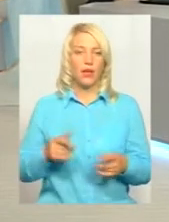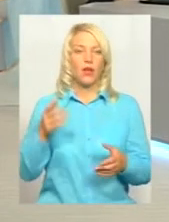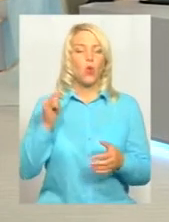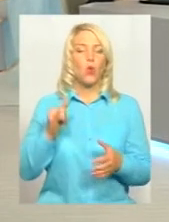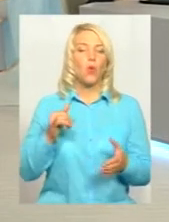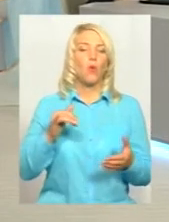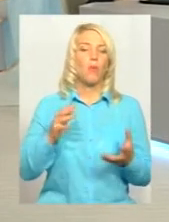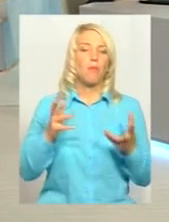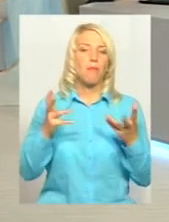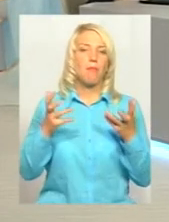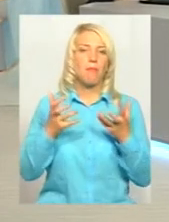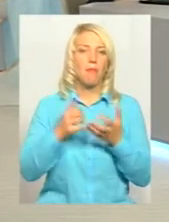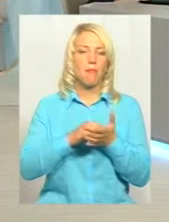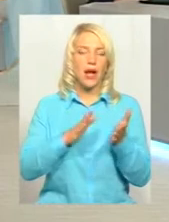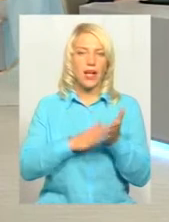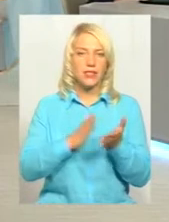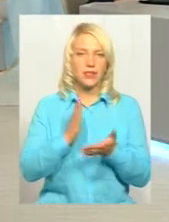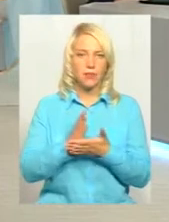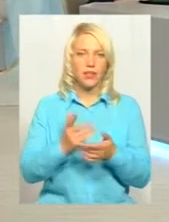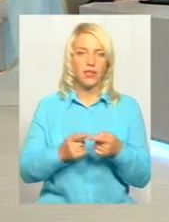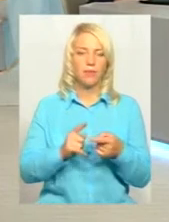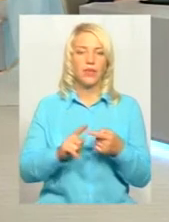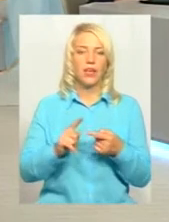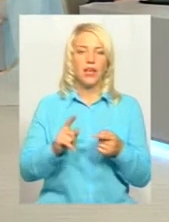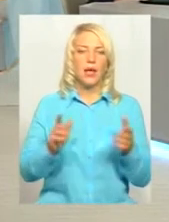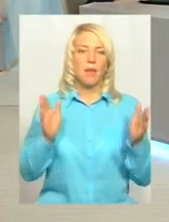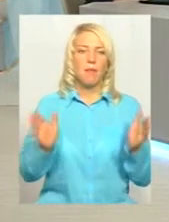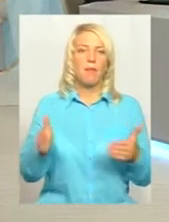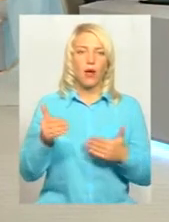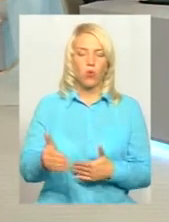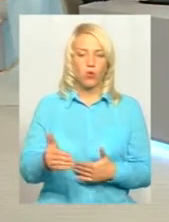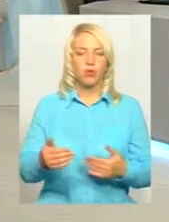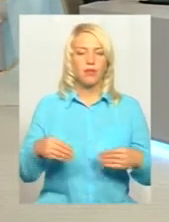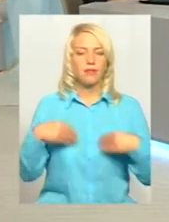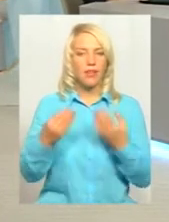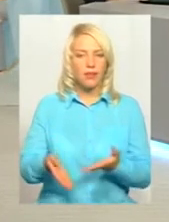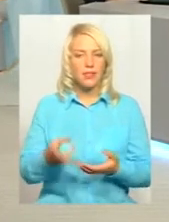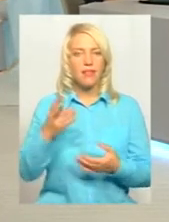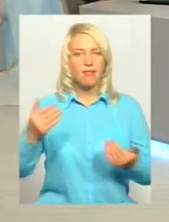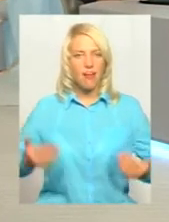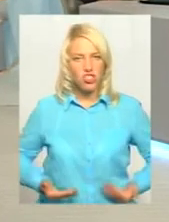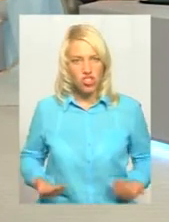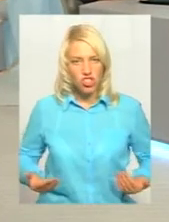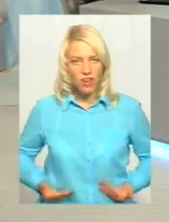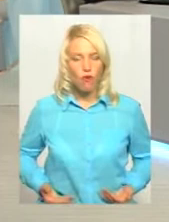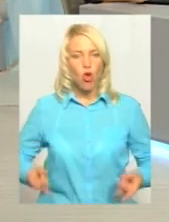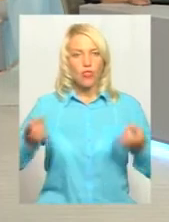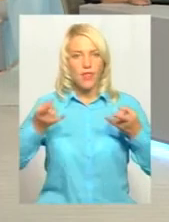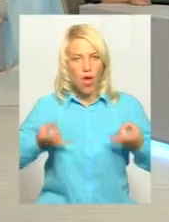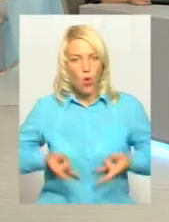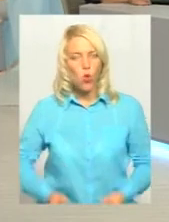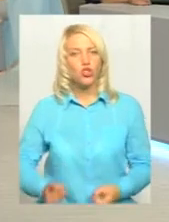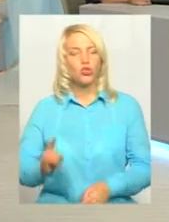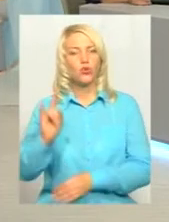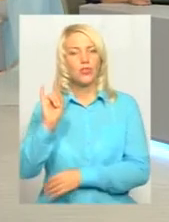пакунок, видається, на живо народженого дитину. Це юридична термінологія, це прописано в самому